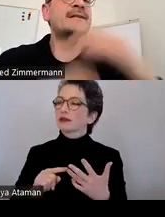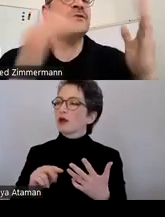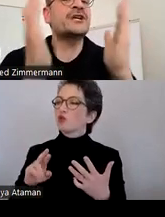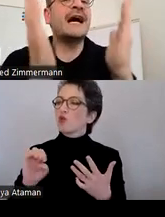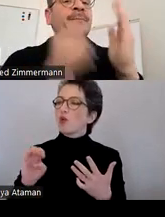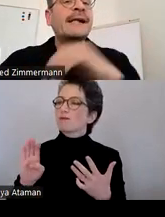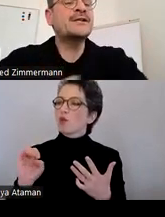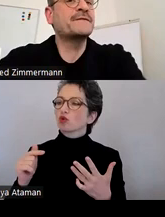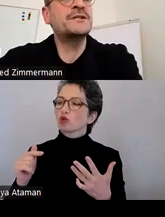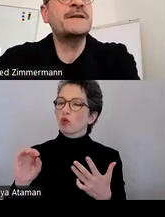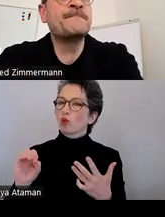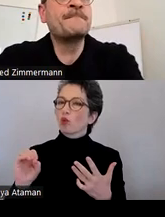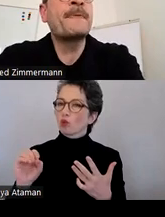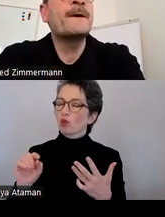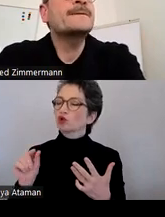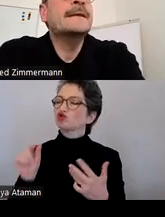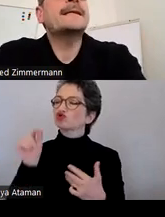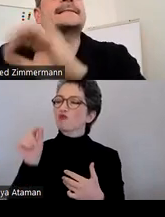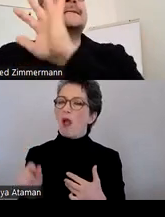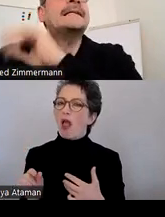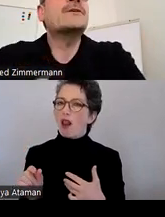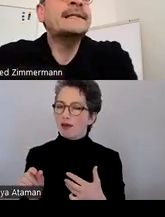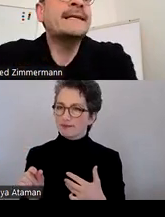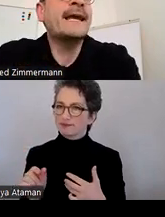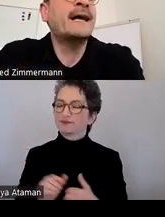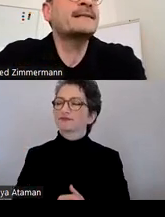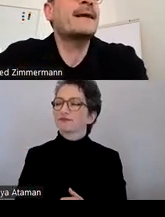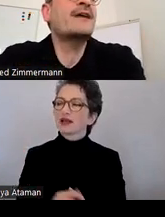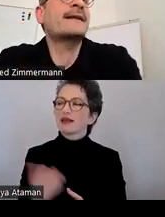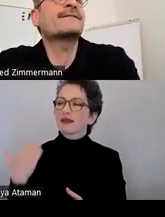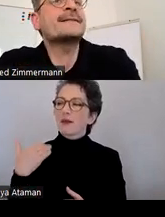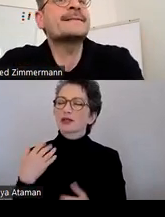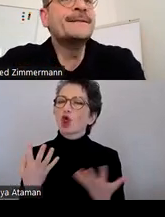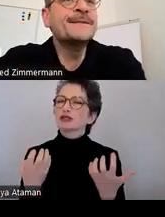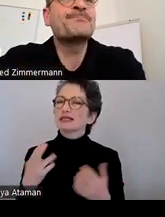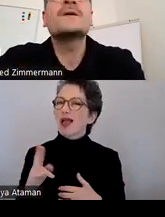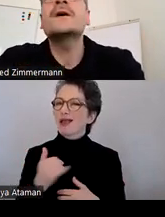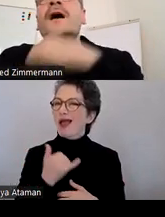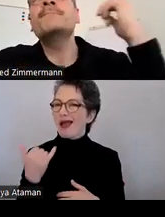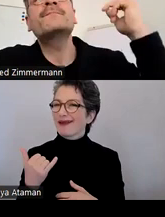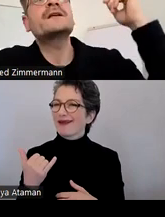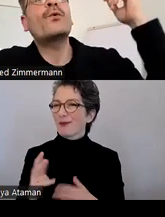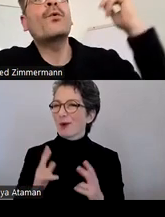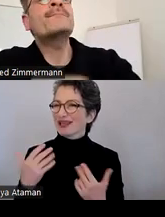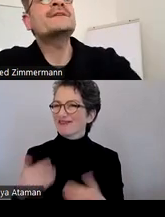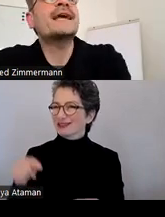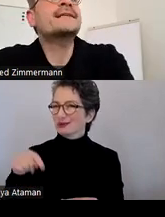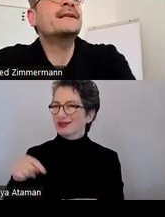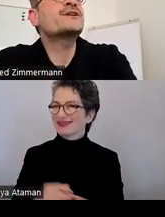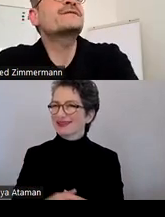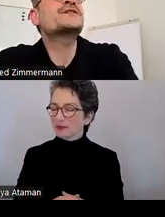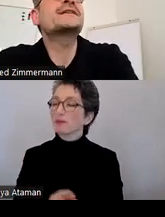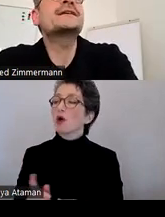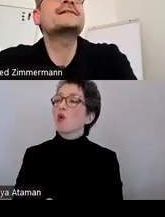Condensed, also in schmalen Schriftschnitten, die letzten Endes in den 90er-Jahren sehr modern gewesen sind. Das oben, diese